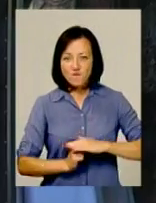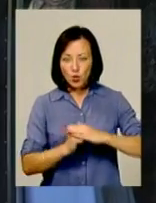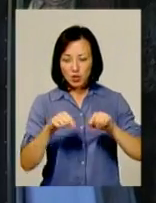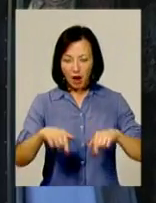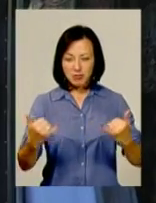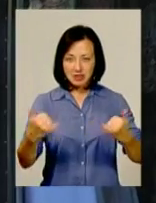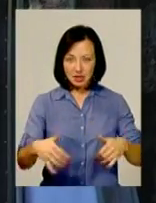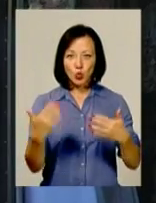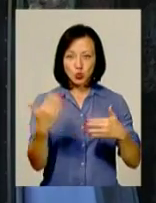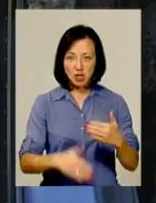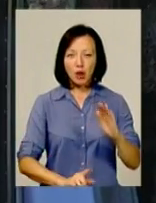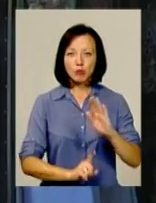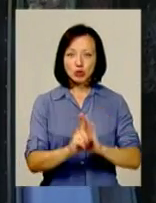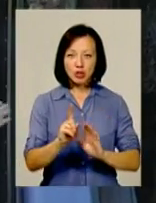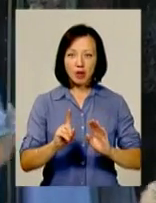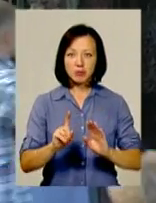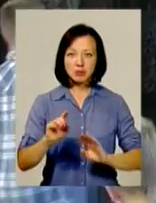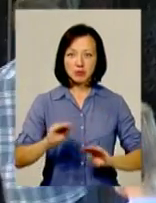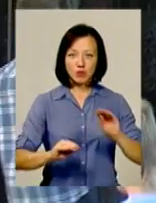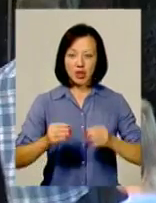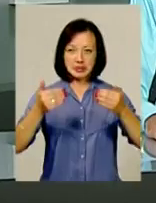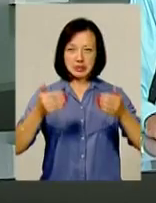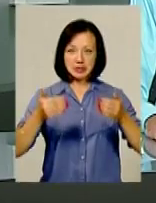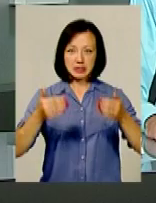залятий, а лишається, починаємо будувати тільки стіни.